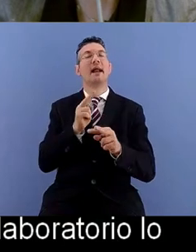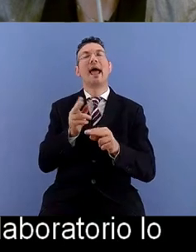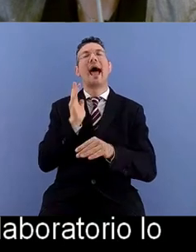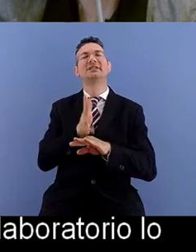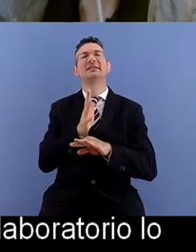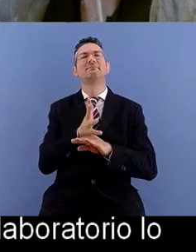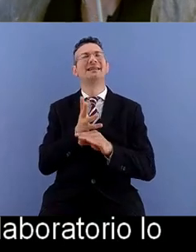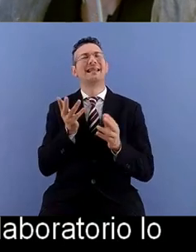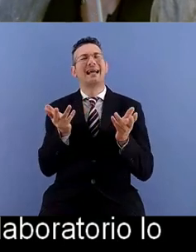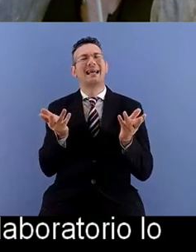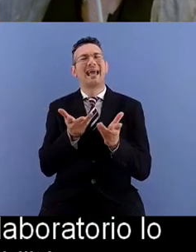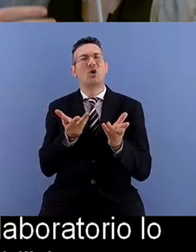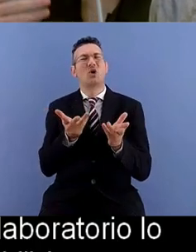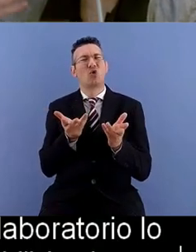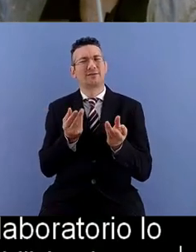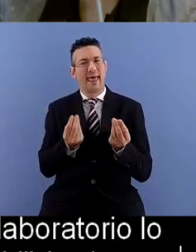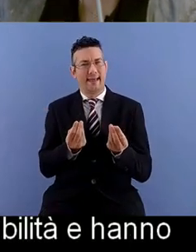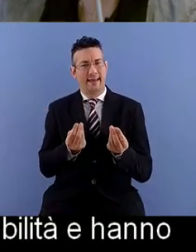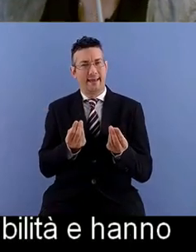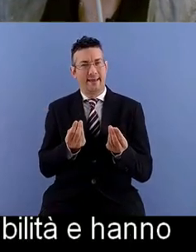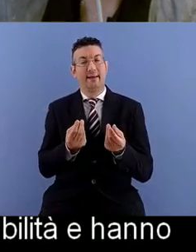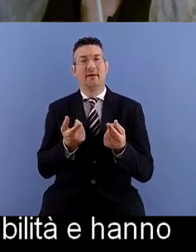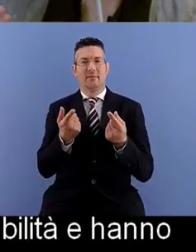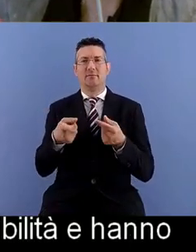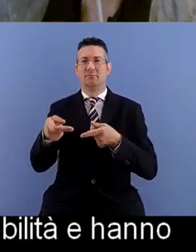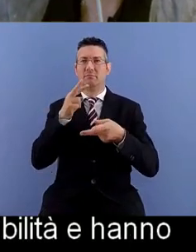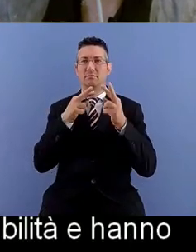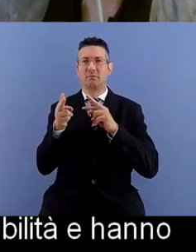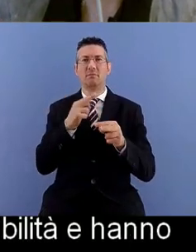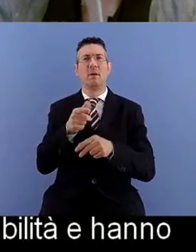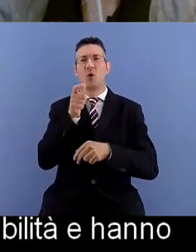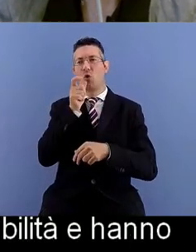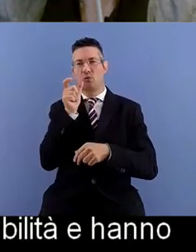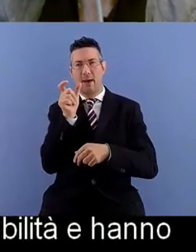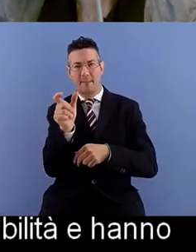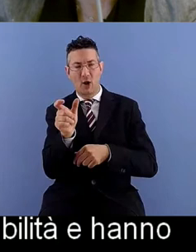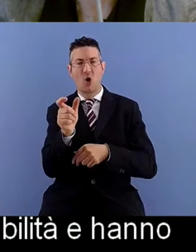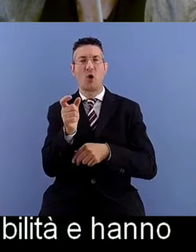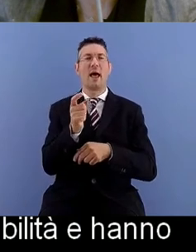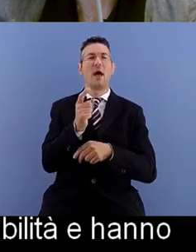risposto appunto con una parola, con un concetto.